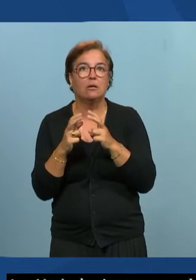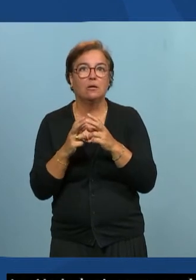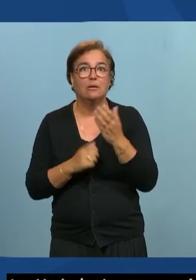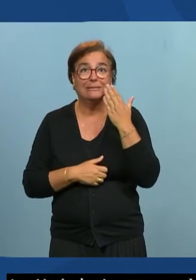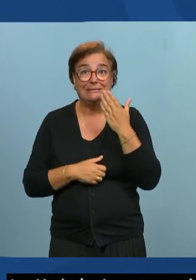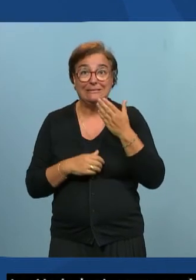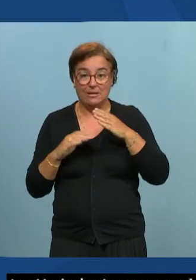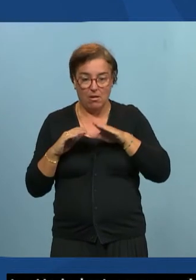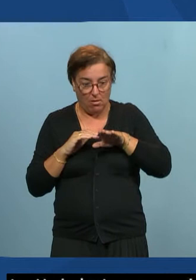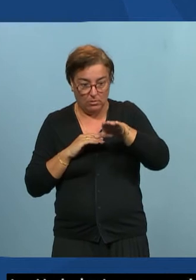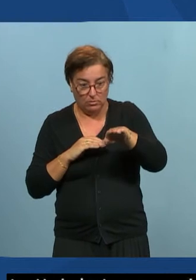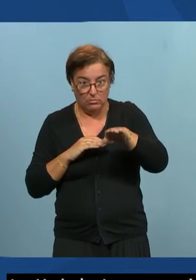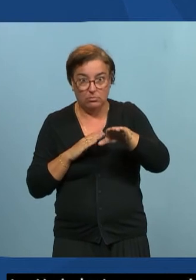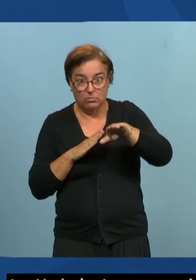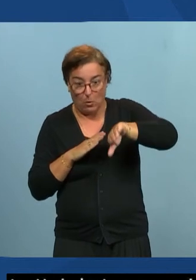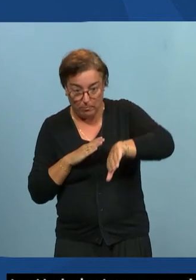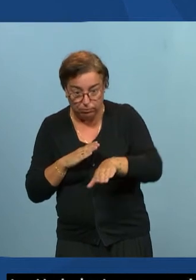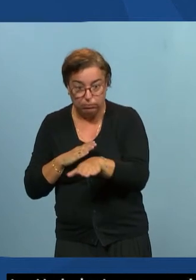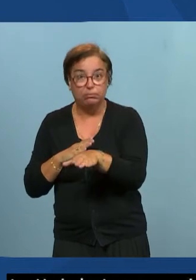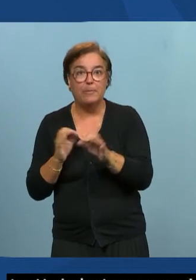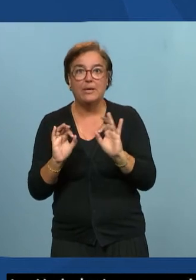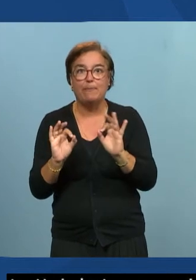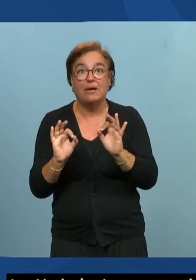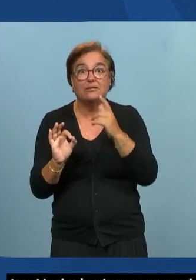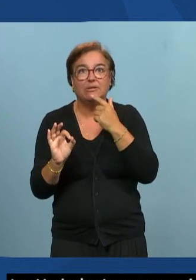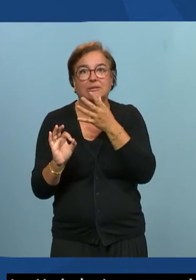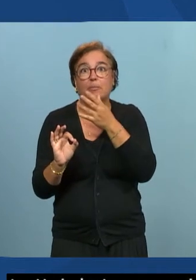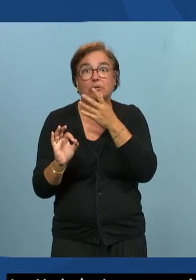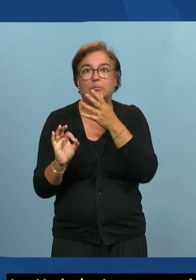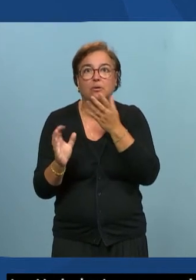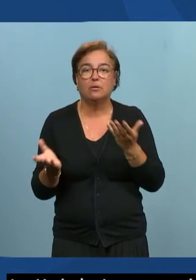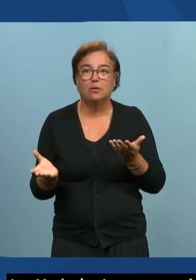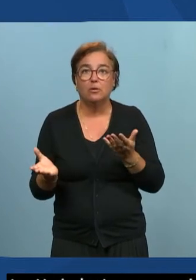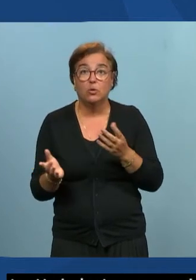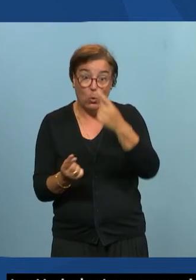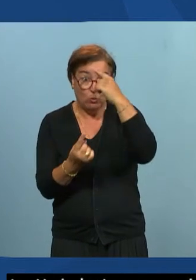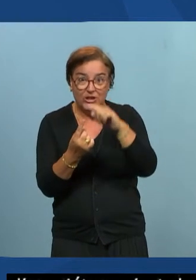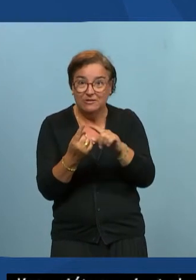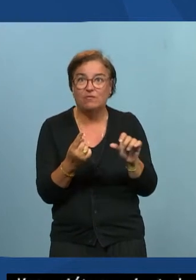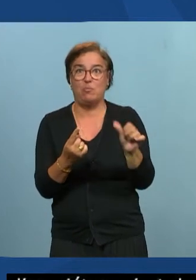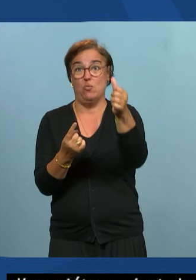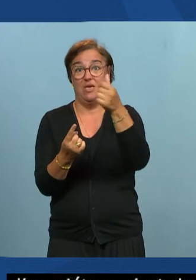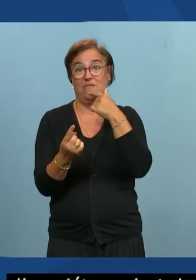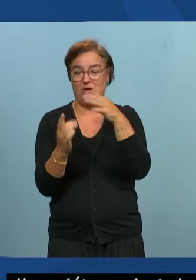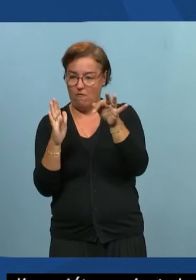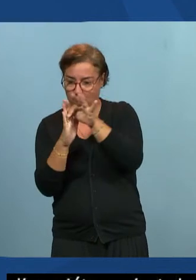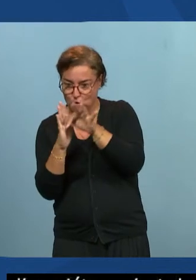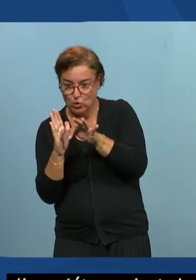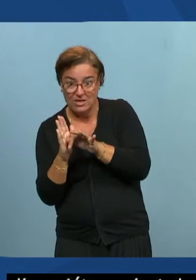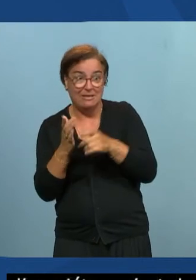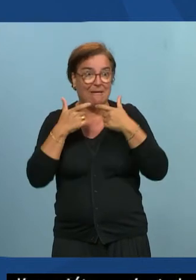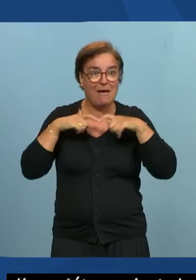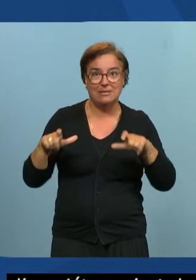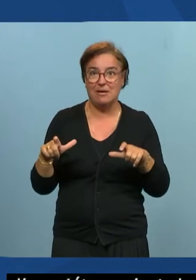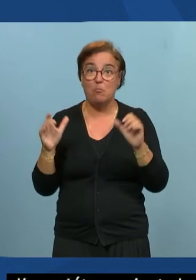passage de trottoir-bateau au niveau d'un passage piéton. Le but premier, c'est de rendre possible certaines fonctionnalités, certains accès, etc.